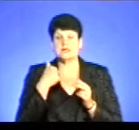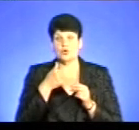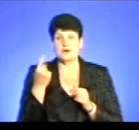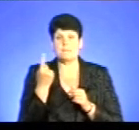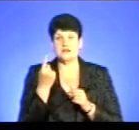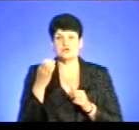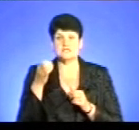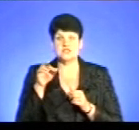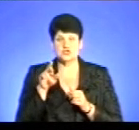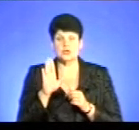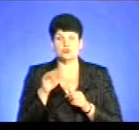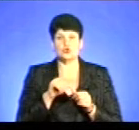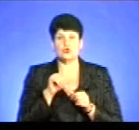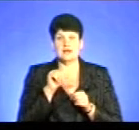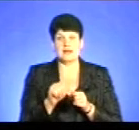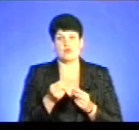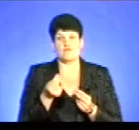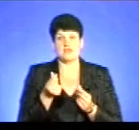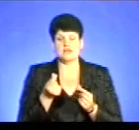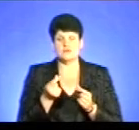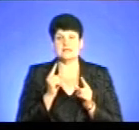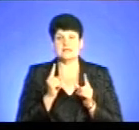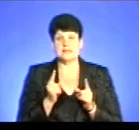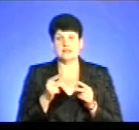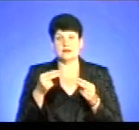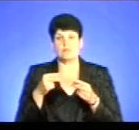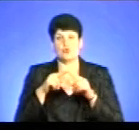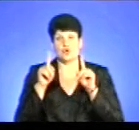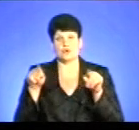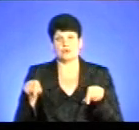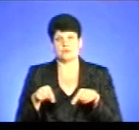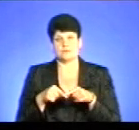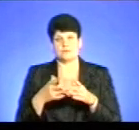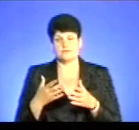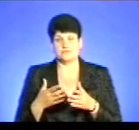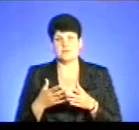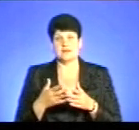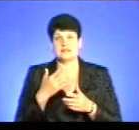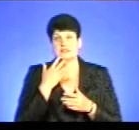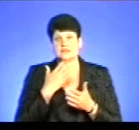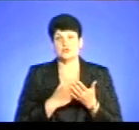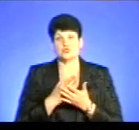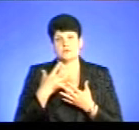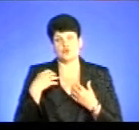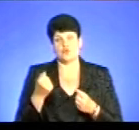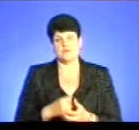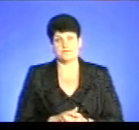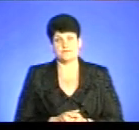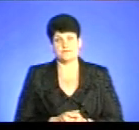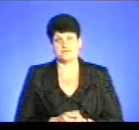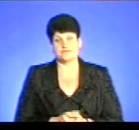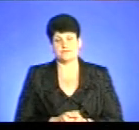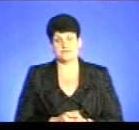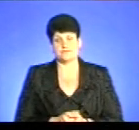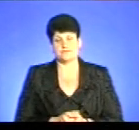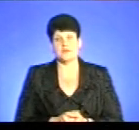з 1 січня буде окремо фінансуватися тільки по укладених деклараціях Ця національна служба здоров'я. І також розкажи,